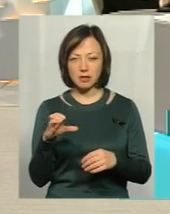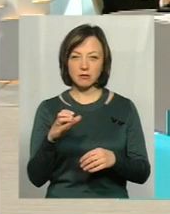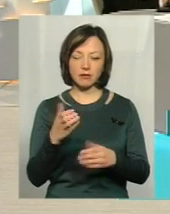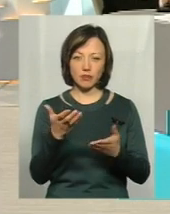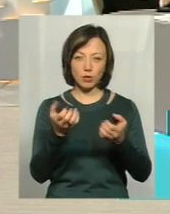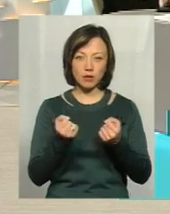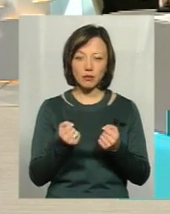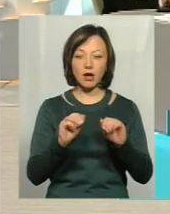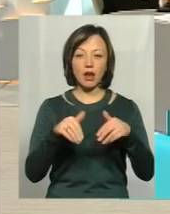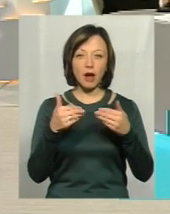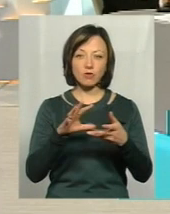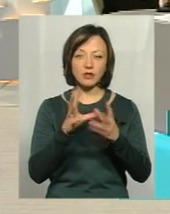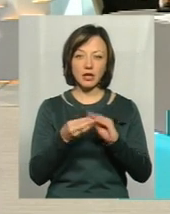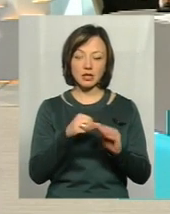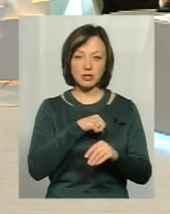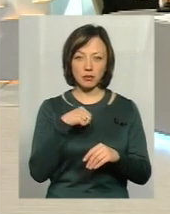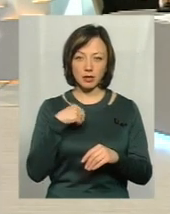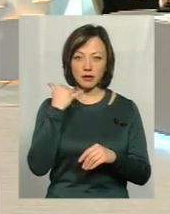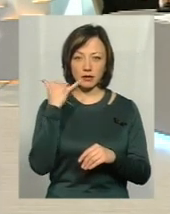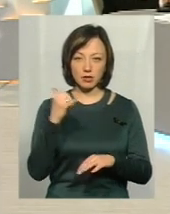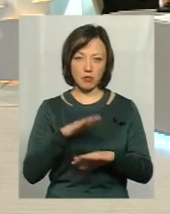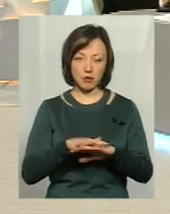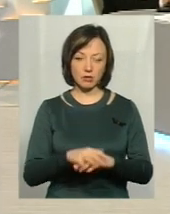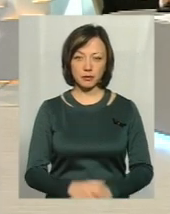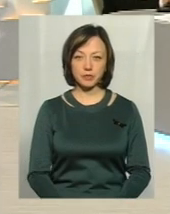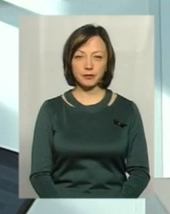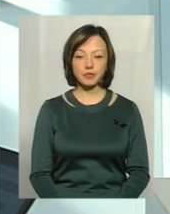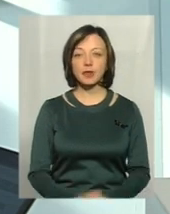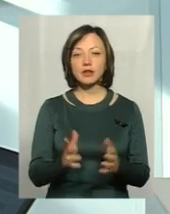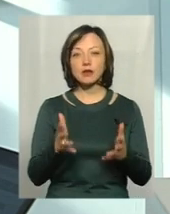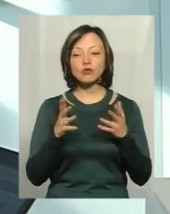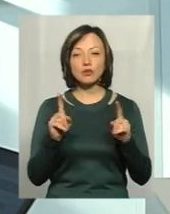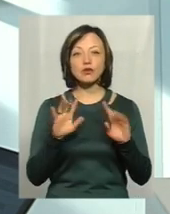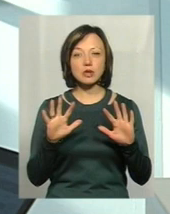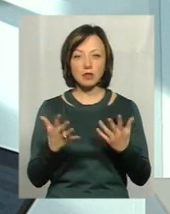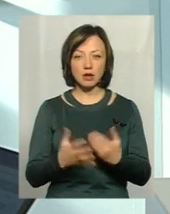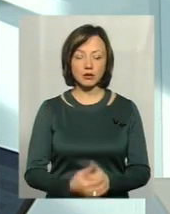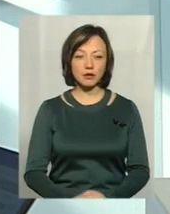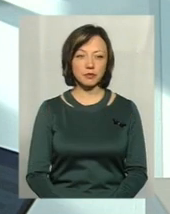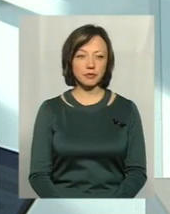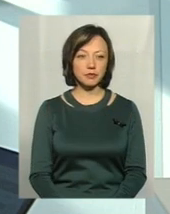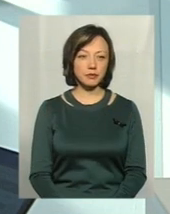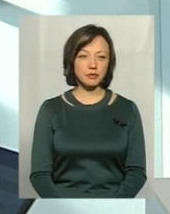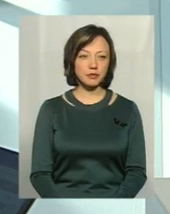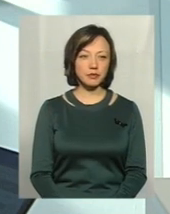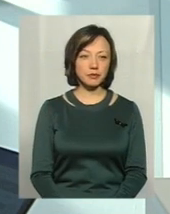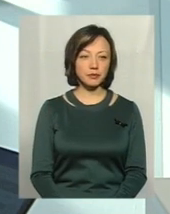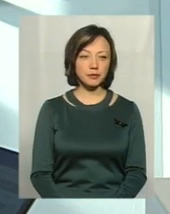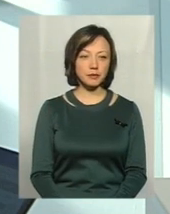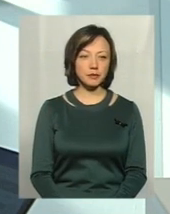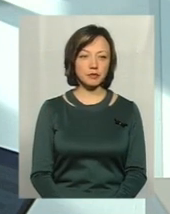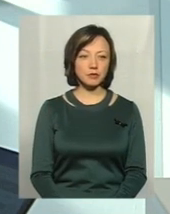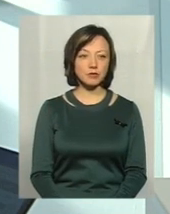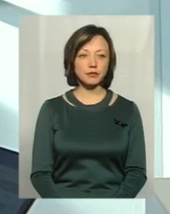приходять. Раджу взагалі саме телефонувати в банк, і з'ясовувати, що там сталося. Ну, що